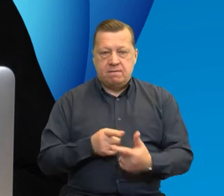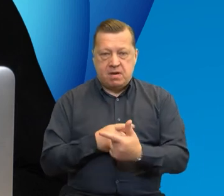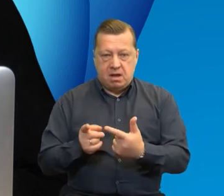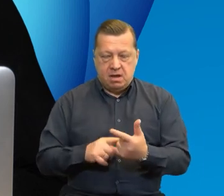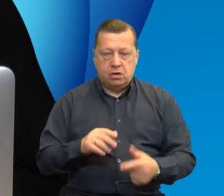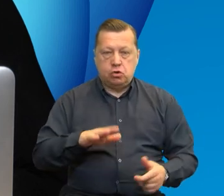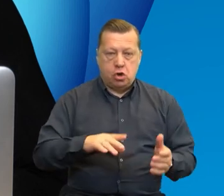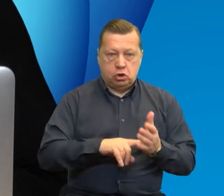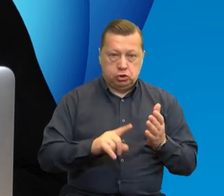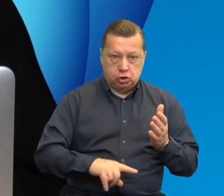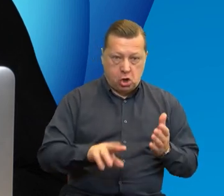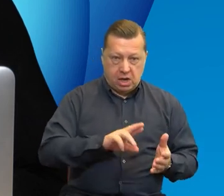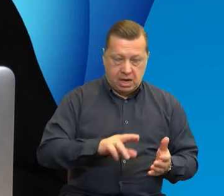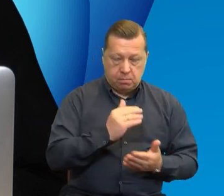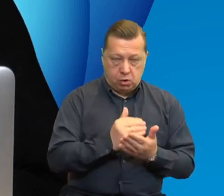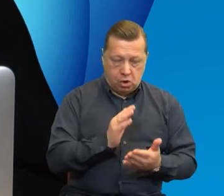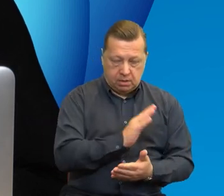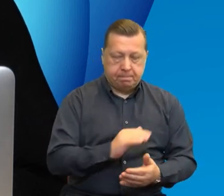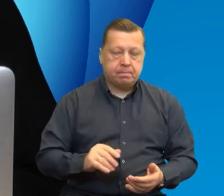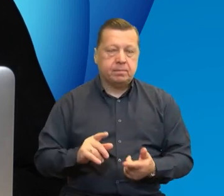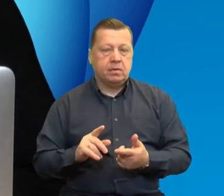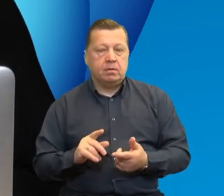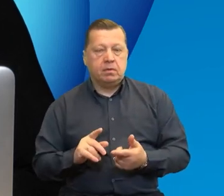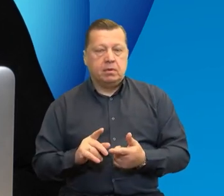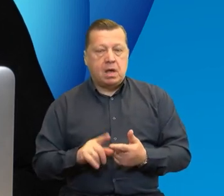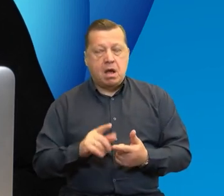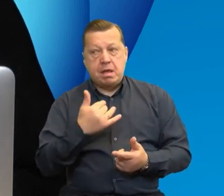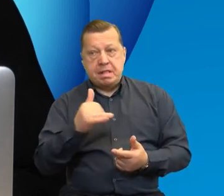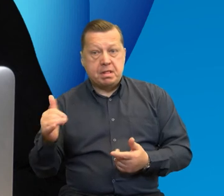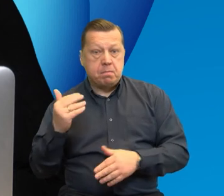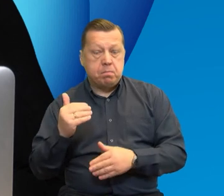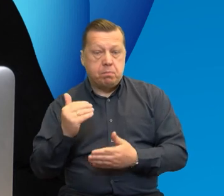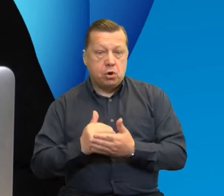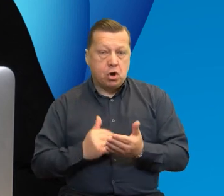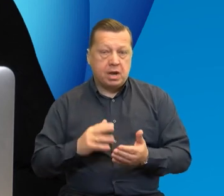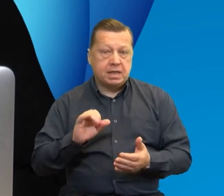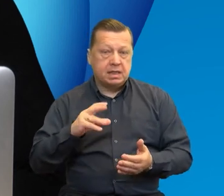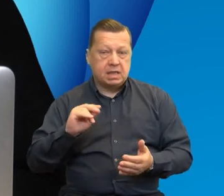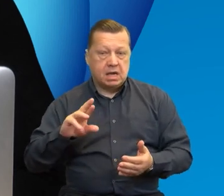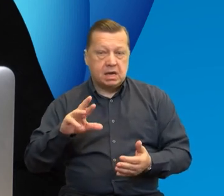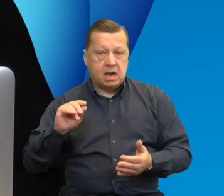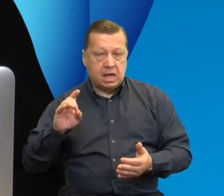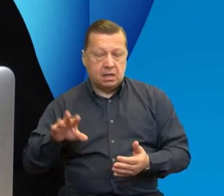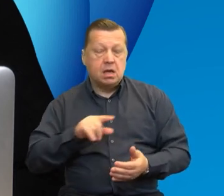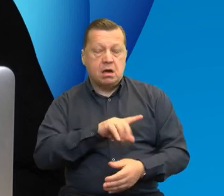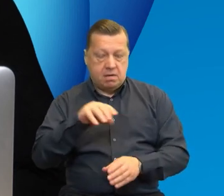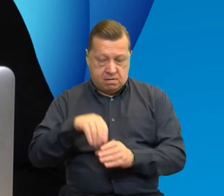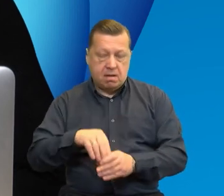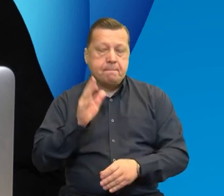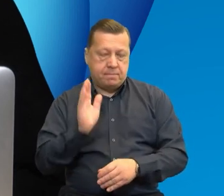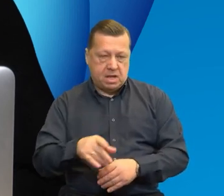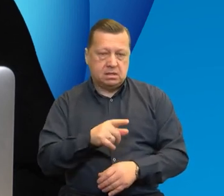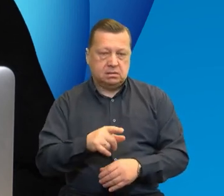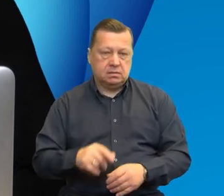jeśli chodzi o region Dolnego Śląska, natomiast w innych programach Interreg także będzie ten instrument wykorzystywany,